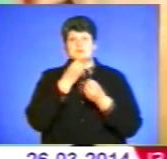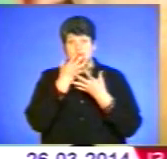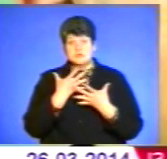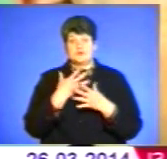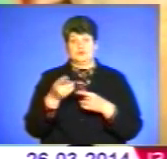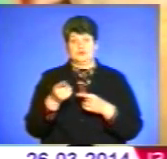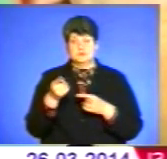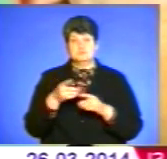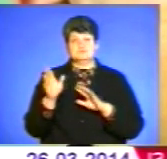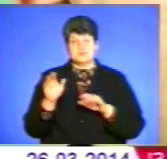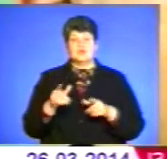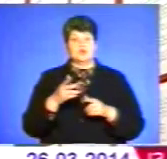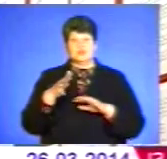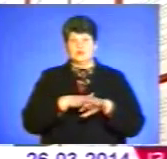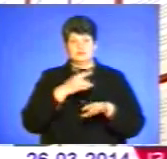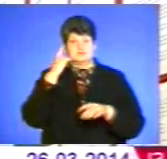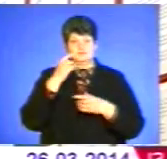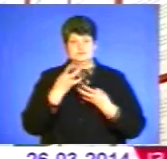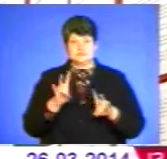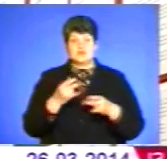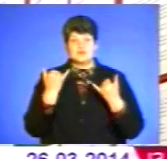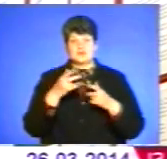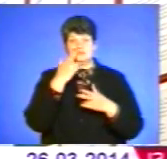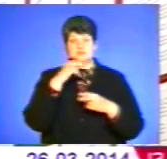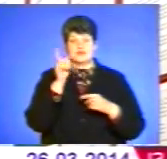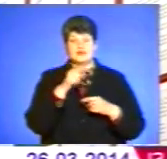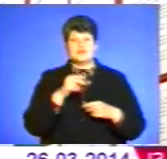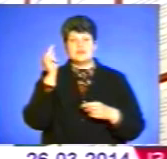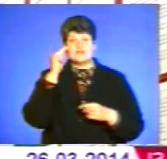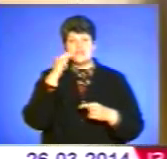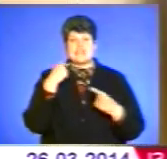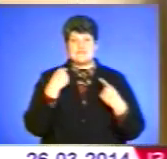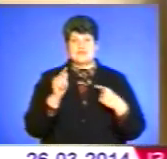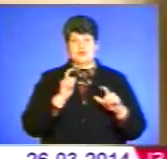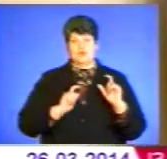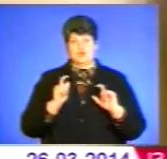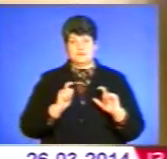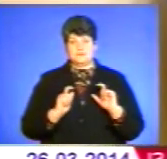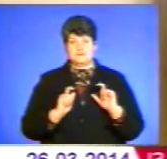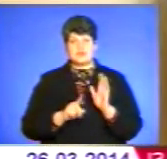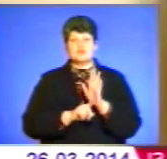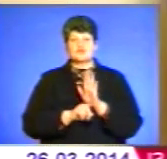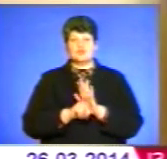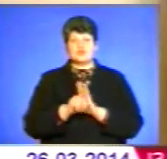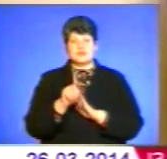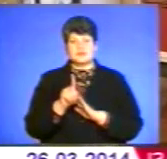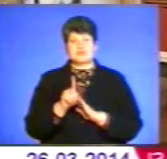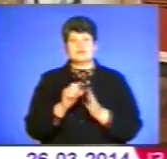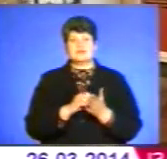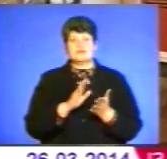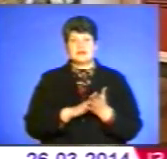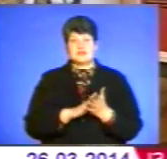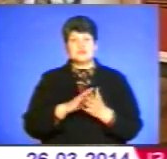довго не думали. І ось сьогодні вони вже адаптовуються до навчання в іншому університеті. Спочатку сподеїв зарахували